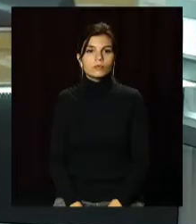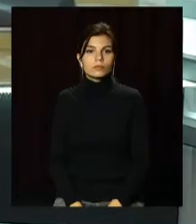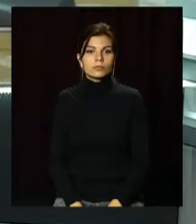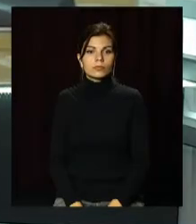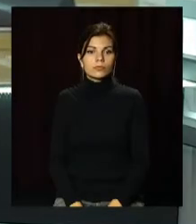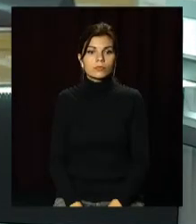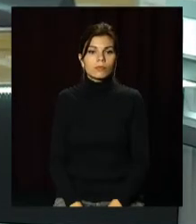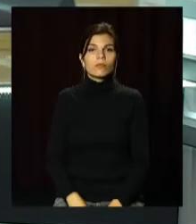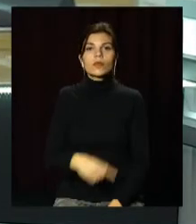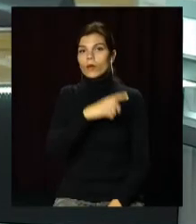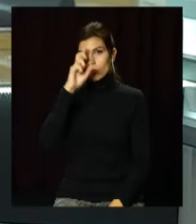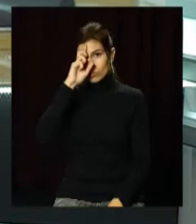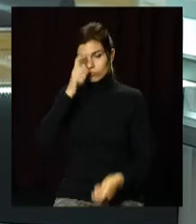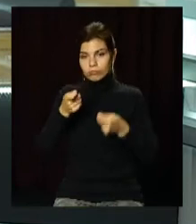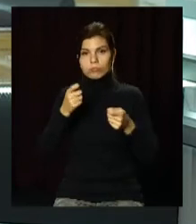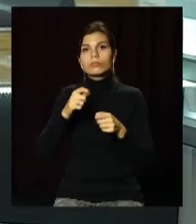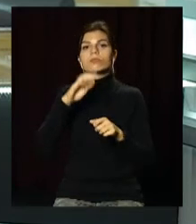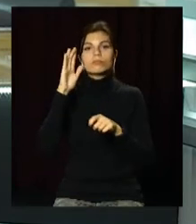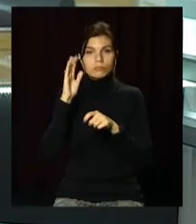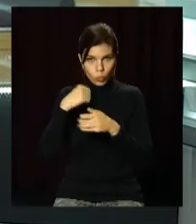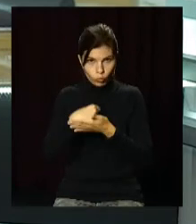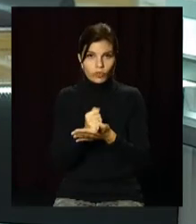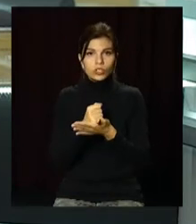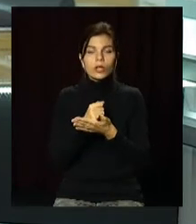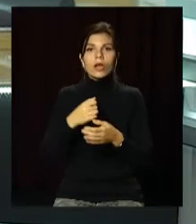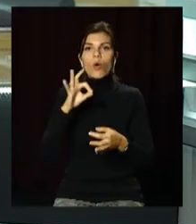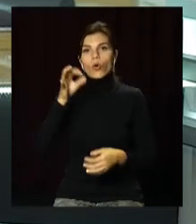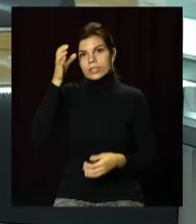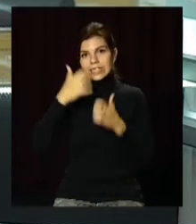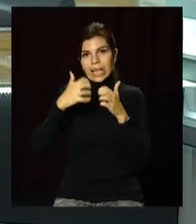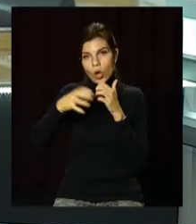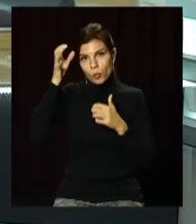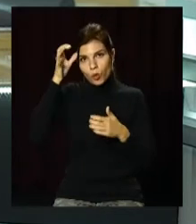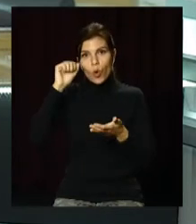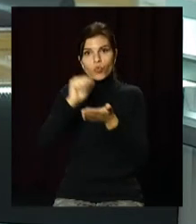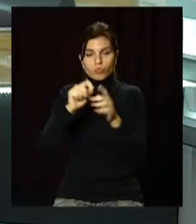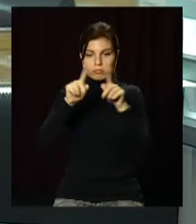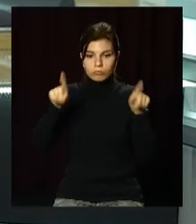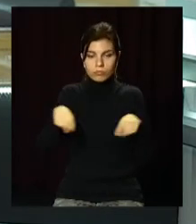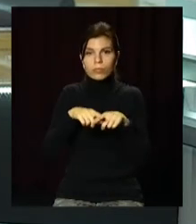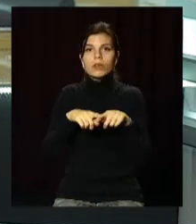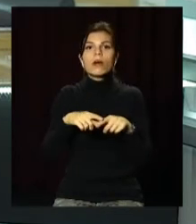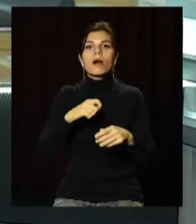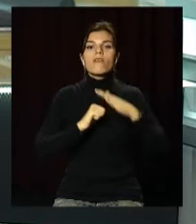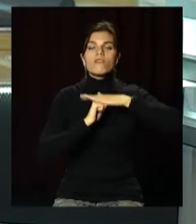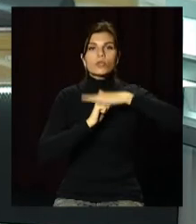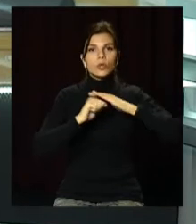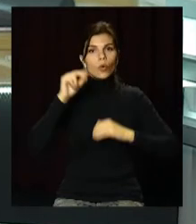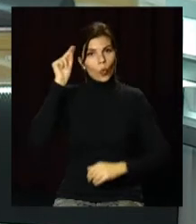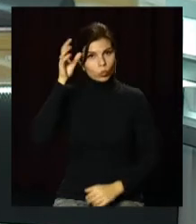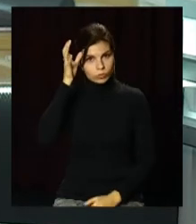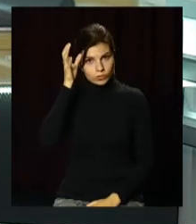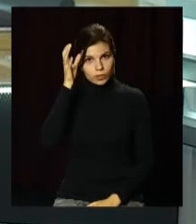Уряд затвердив державний стандарт базової середньої освіти. Документ визначає структуру та зміст базової освіти і